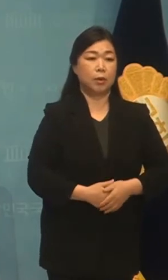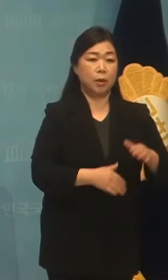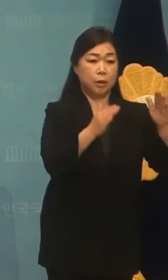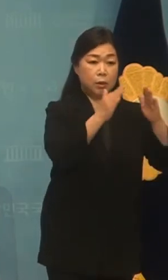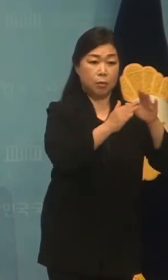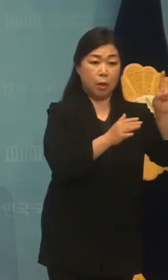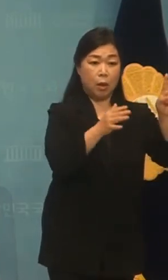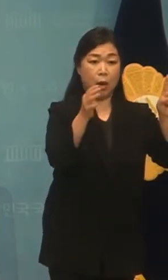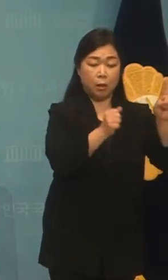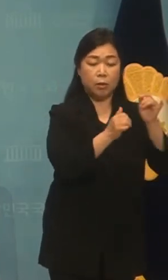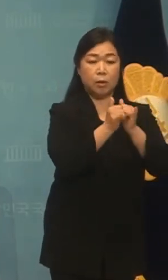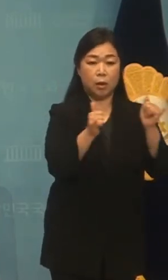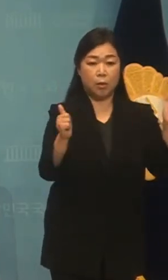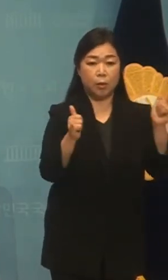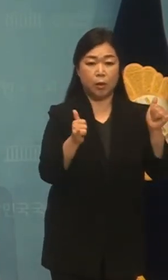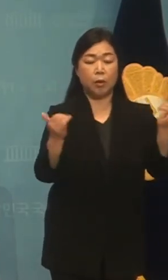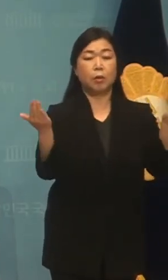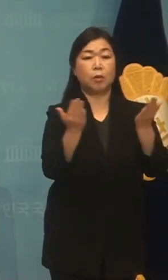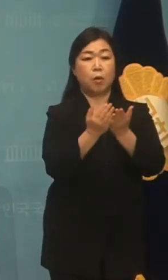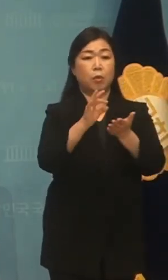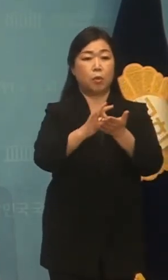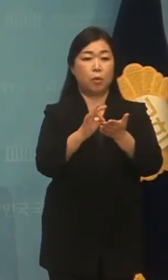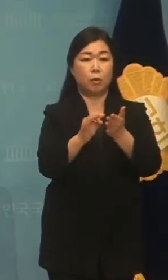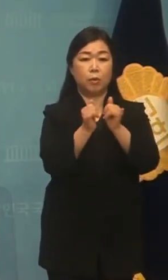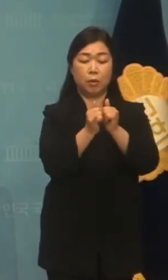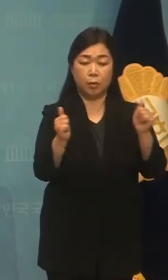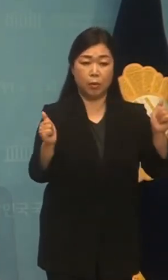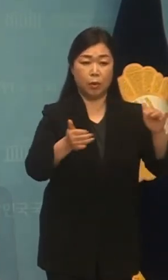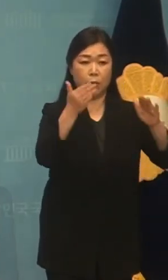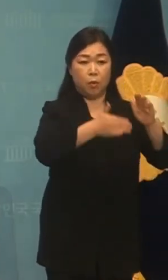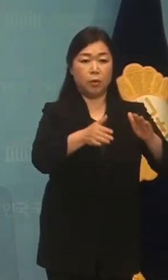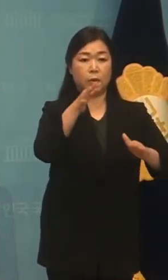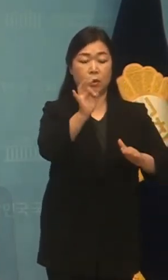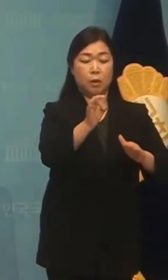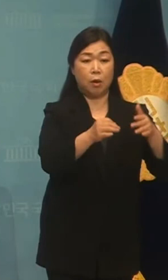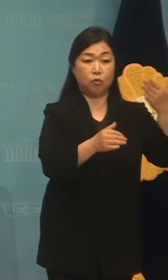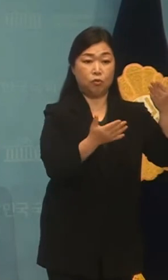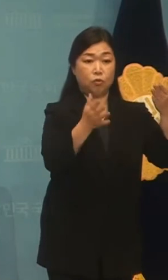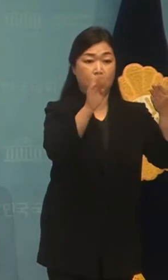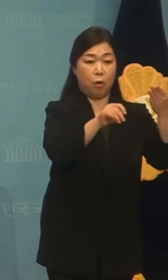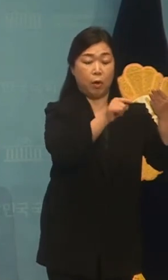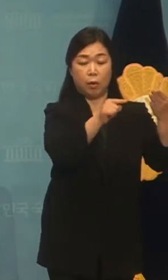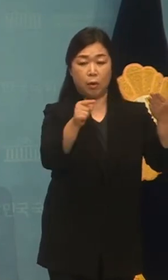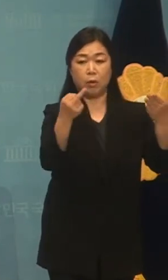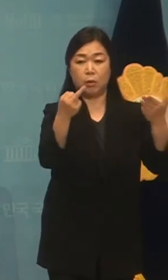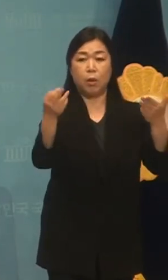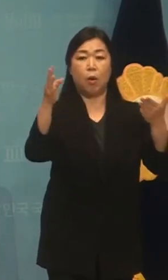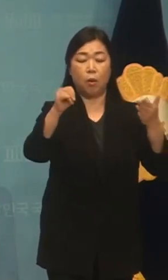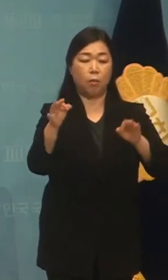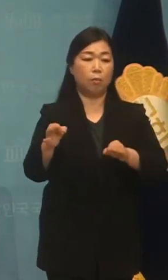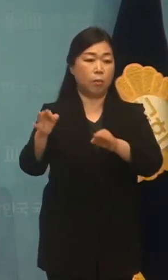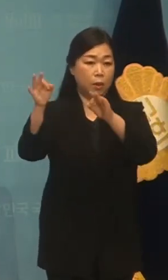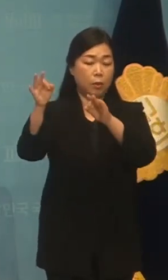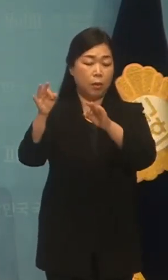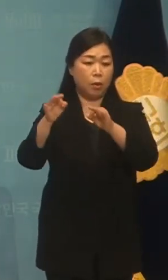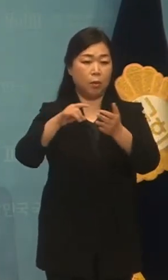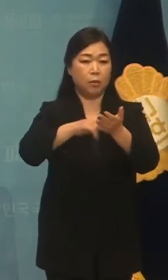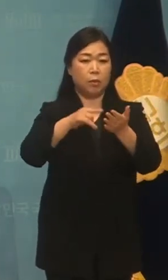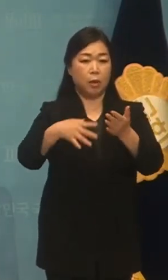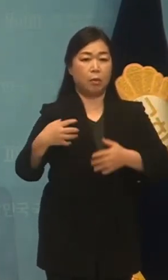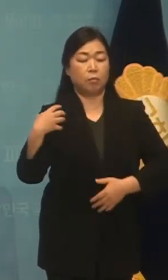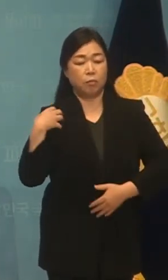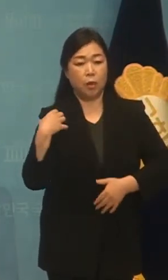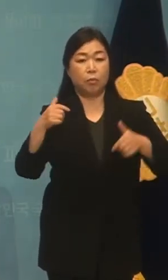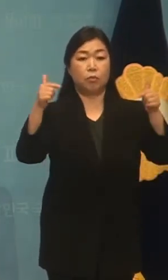1주택의 경우 적용 대상을 공시지가 9억 원에서 12억 원으로 상향하여 종부세 적용 대상을